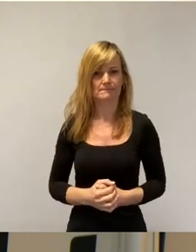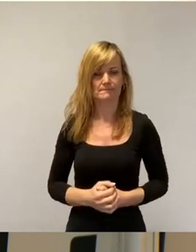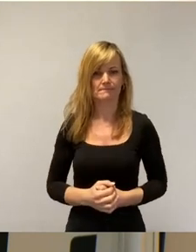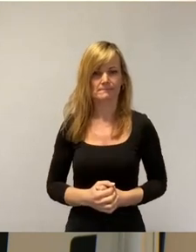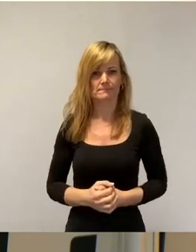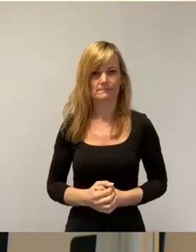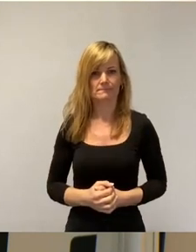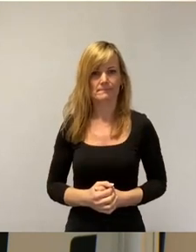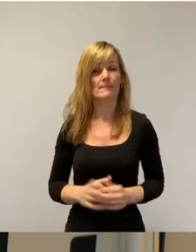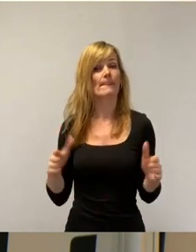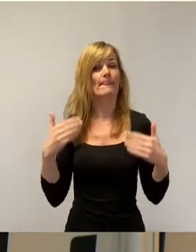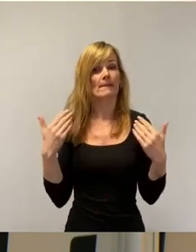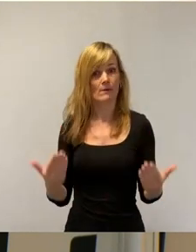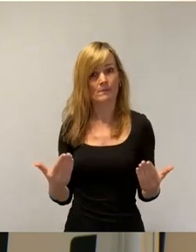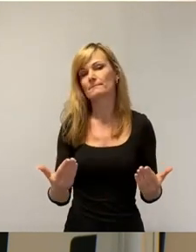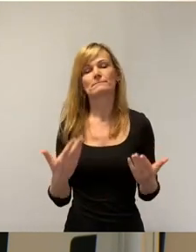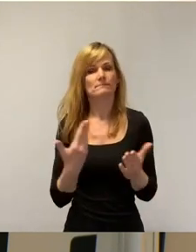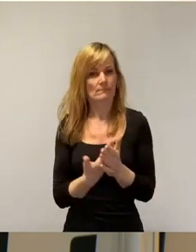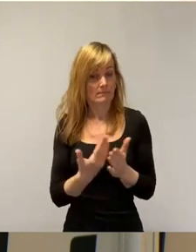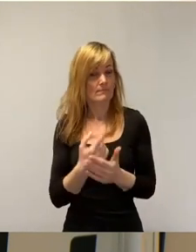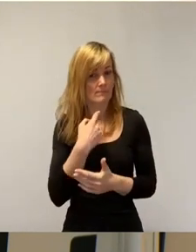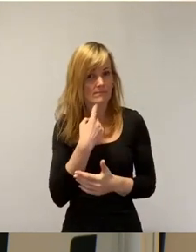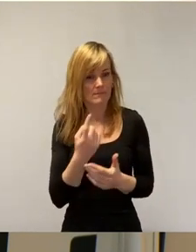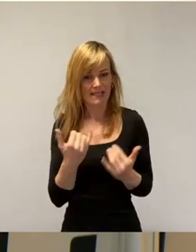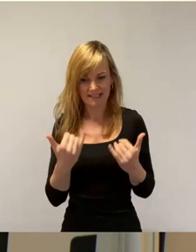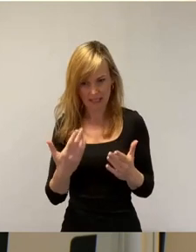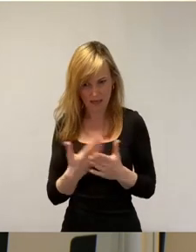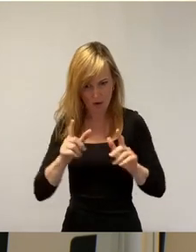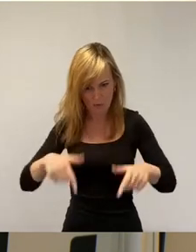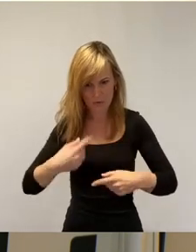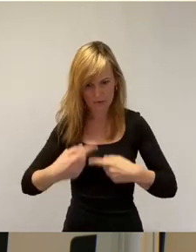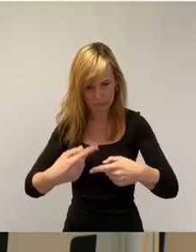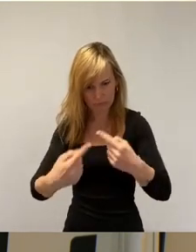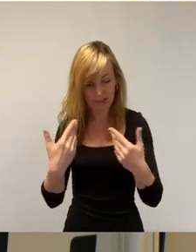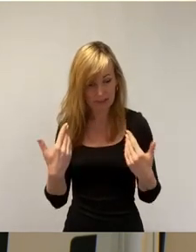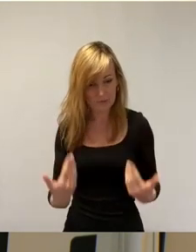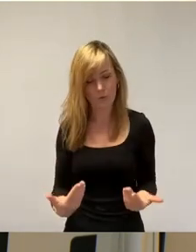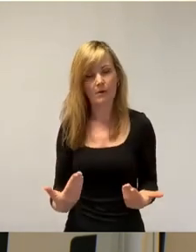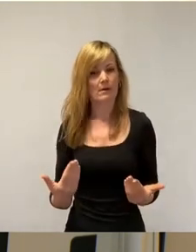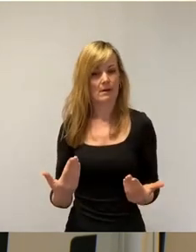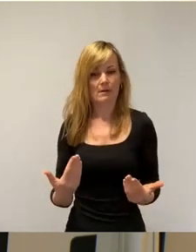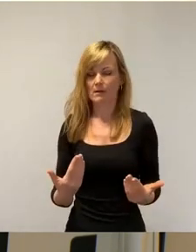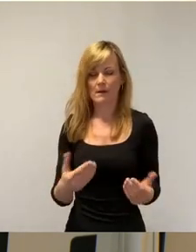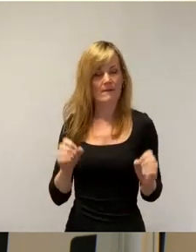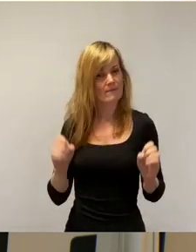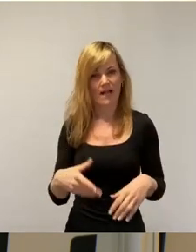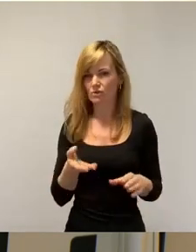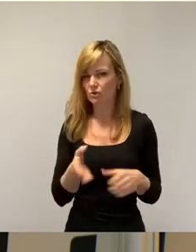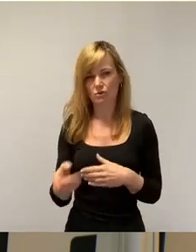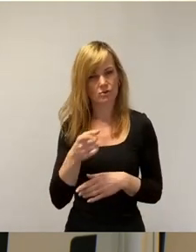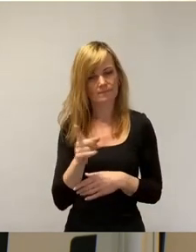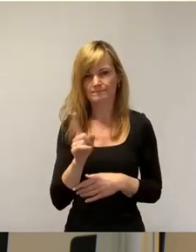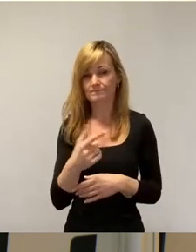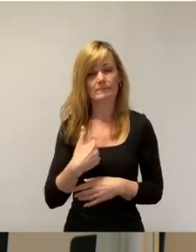dass sozusagen den Weg, den wir hier eintreten, dass das ein völlig falscher Weg ist. Meine Damen und Herren, Sie